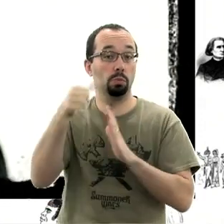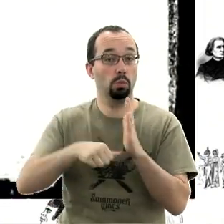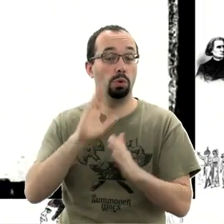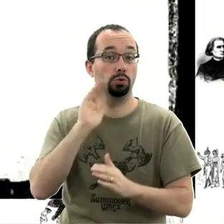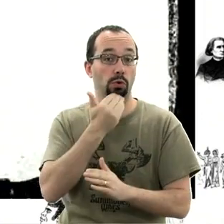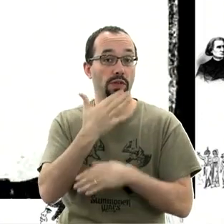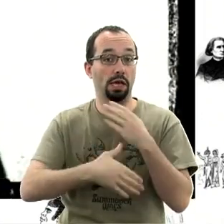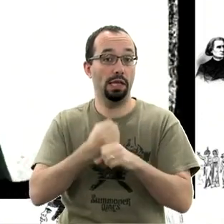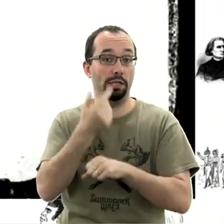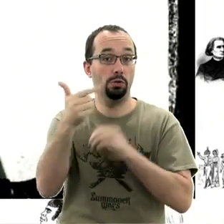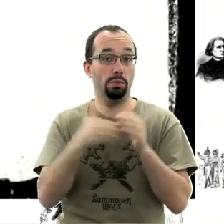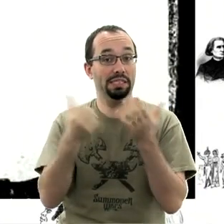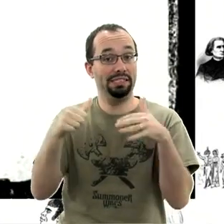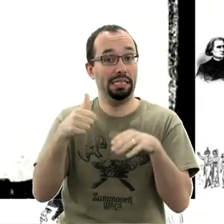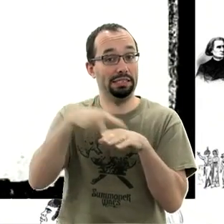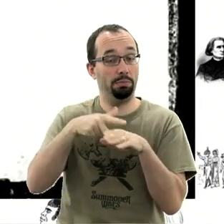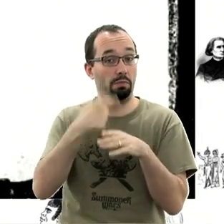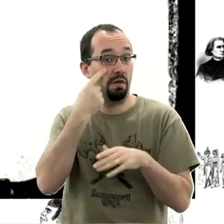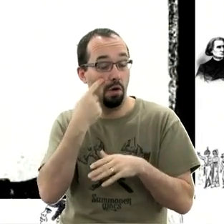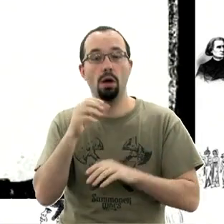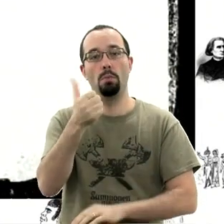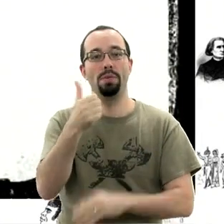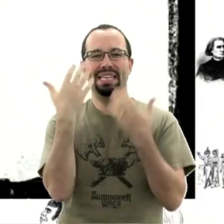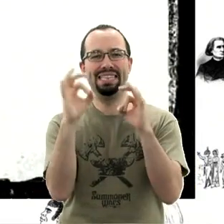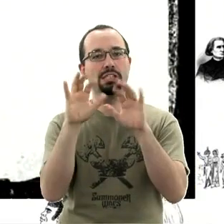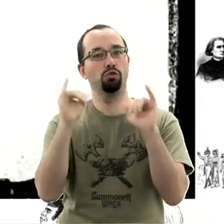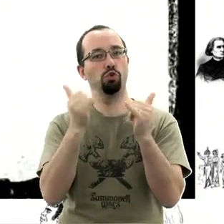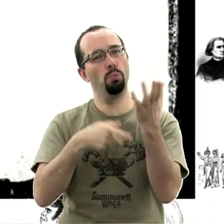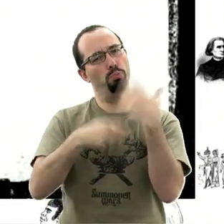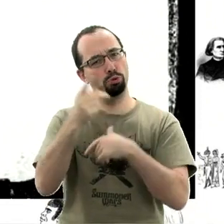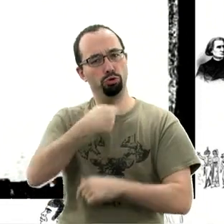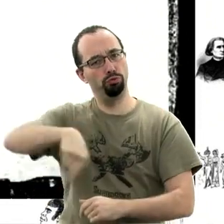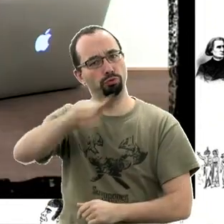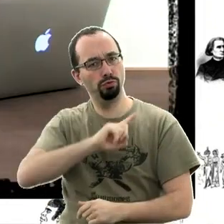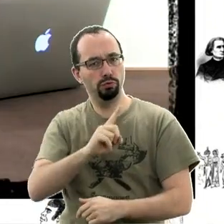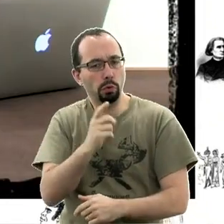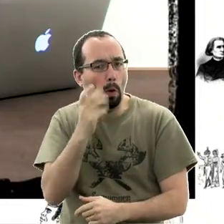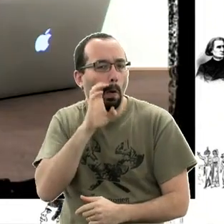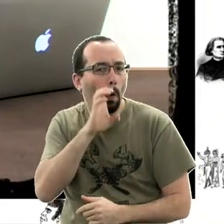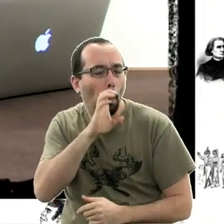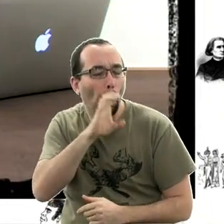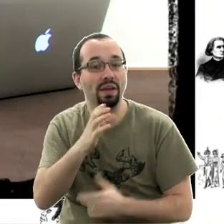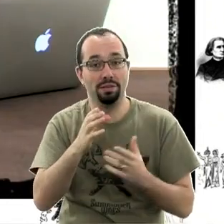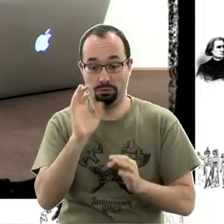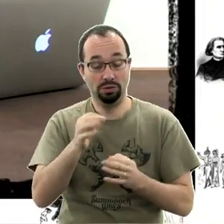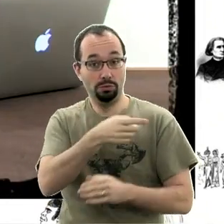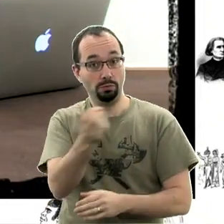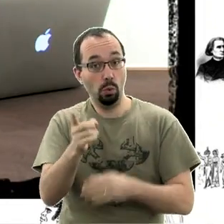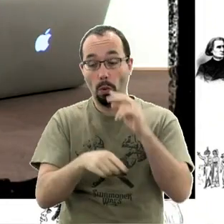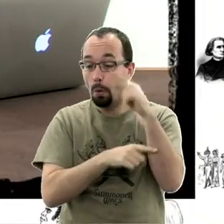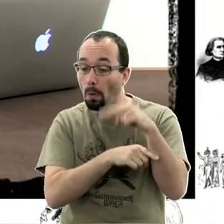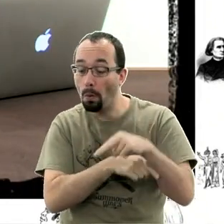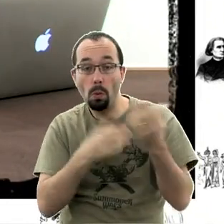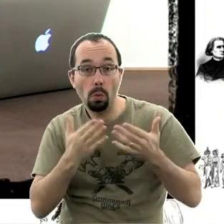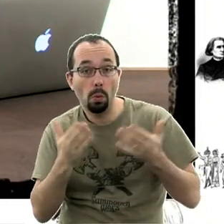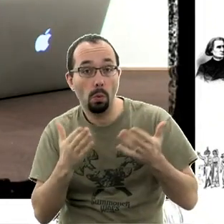ce début d'année 2016. On va commencer par le classement du top 10 des jeux qui vous ont le plus titillé. Eh oui, qu'est-ce que vous avez consulté ? Qu'est